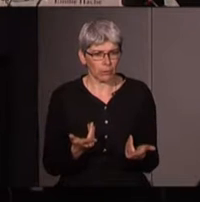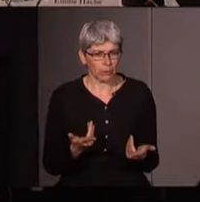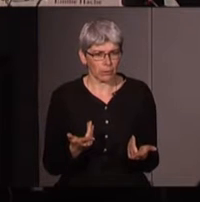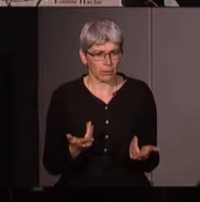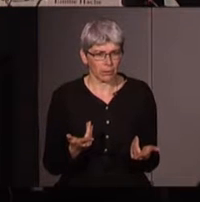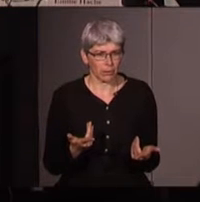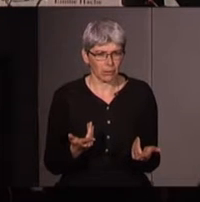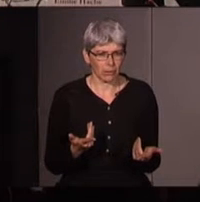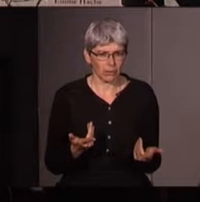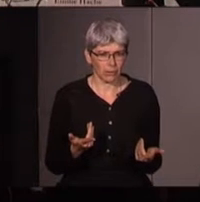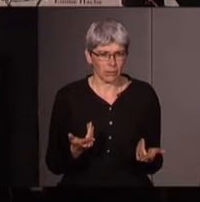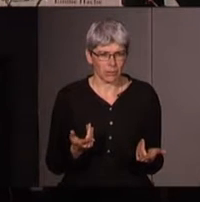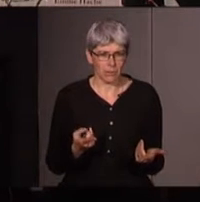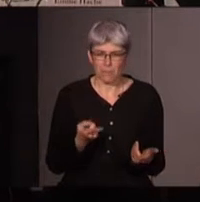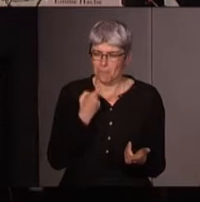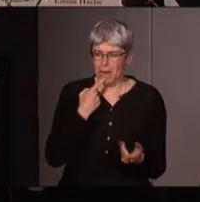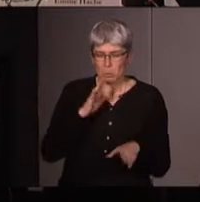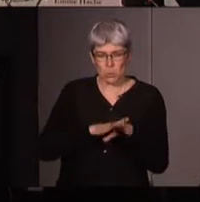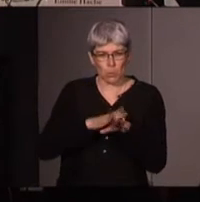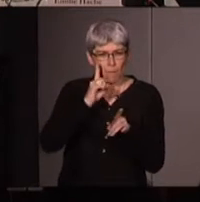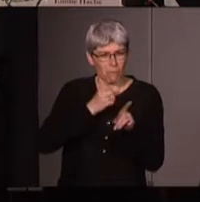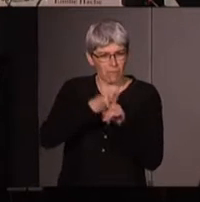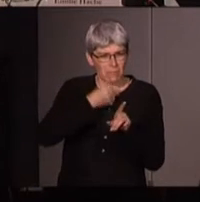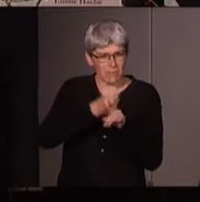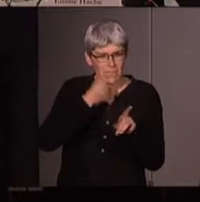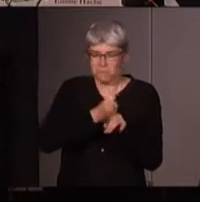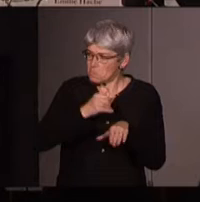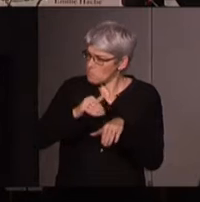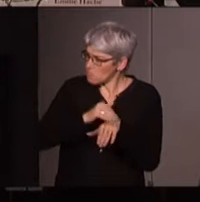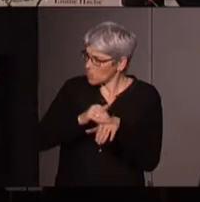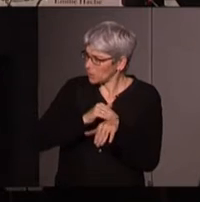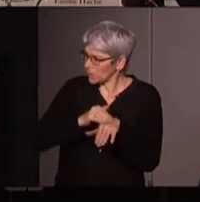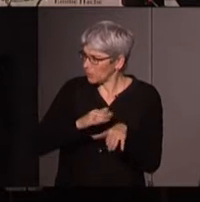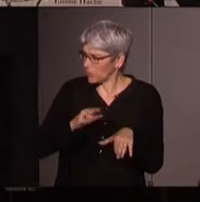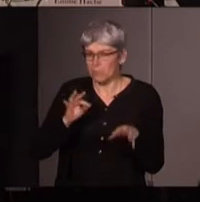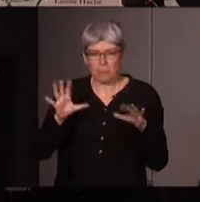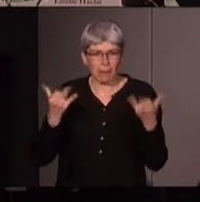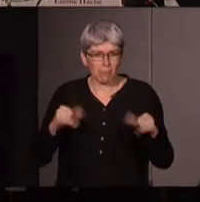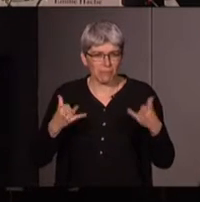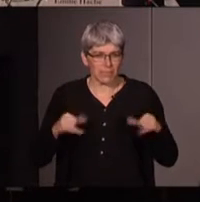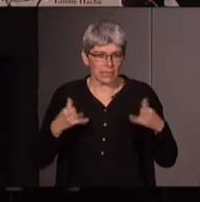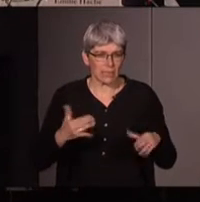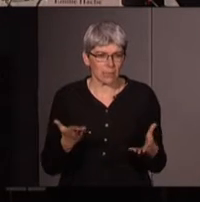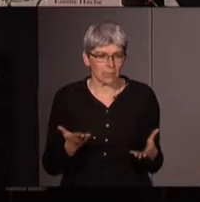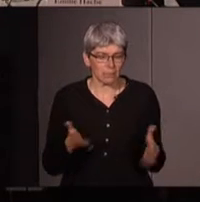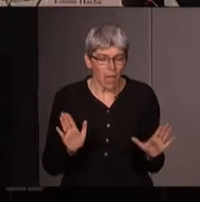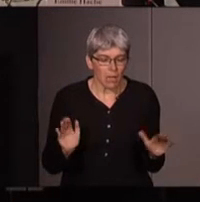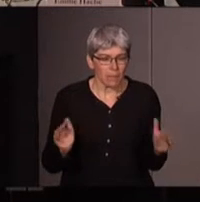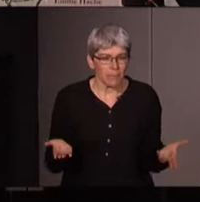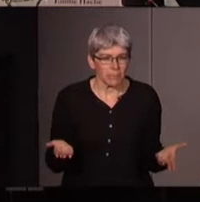drôle de dire ça en parlant de féminisme il y a peut-être des raisons il y en avait mais je n pas eu le temps de finir je vous remercie mais bon